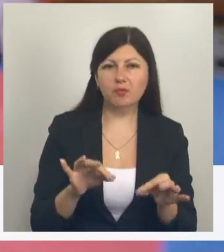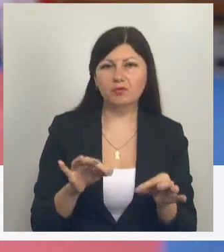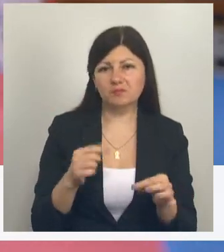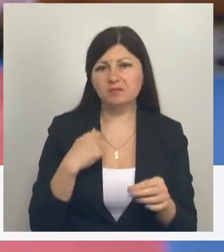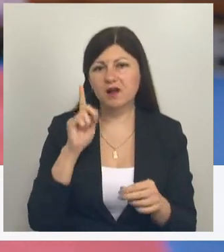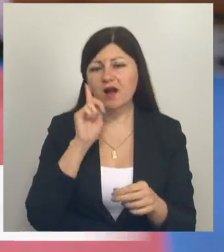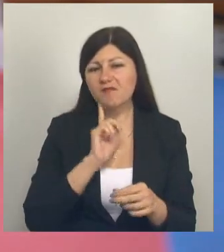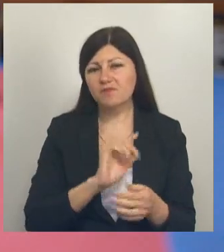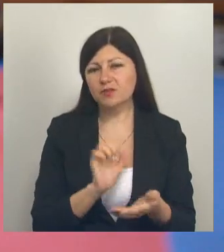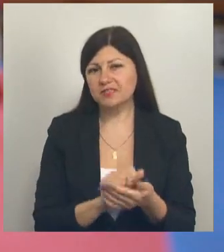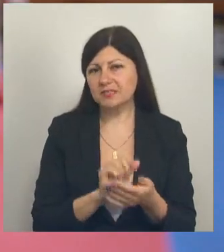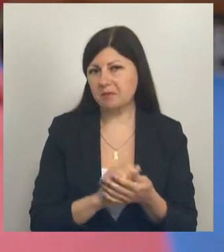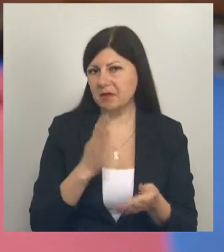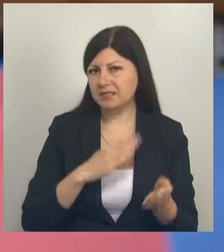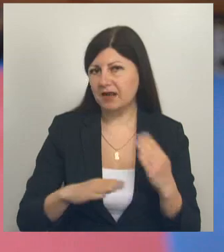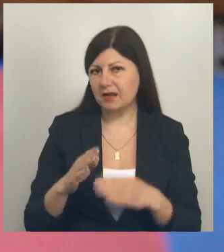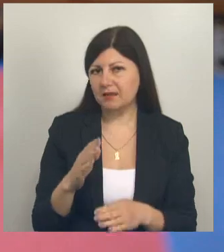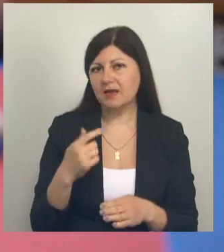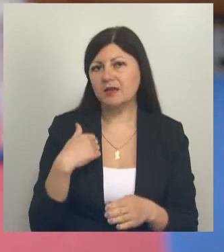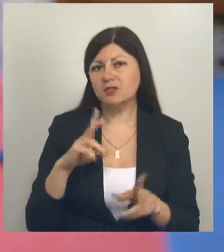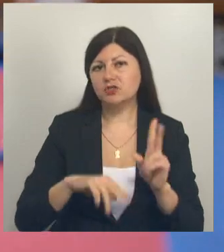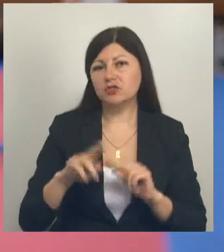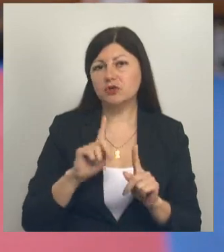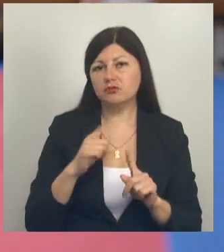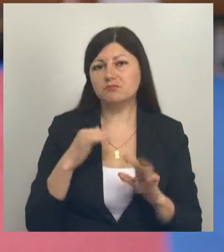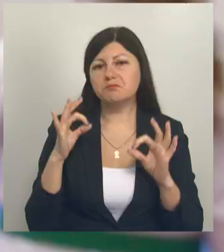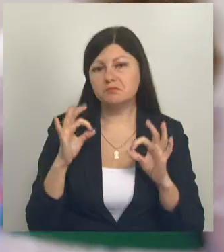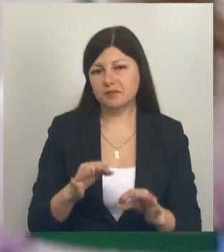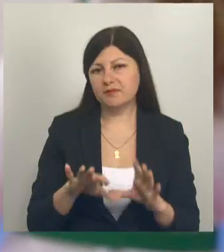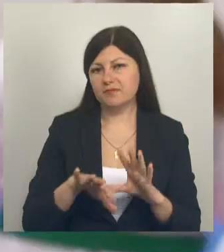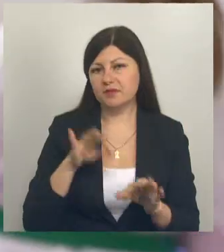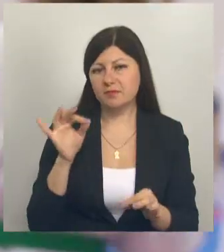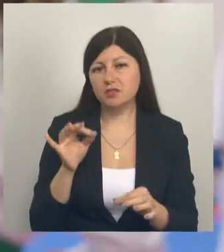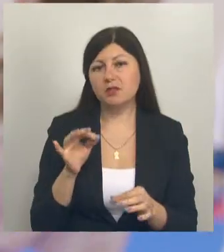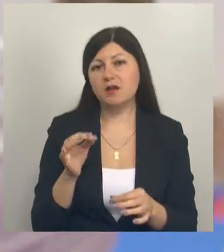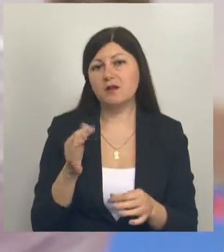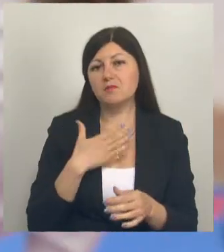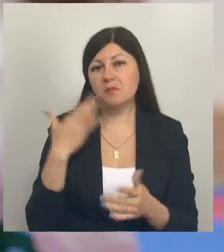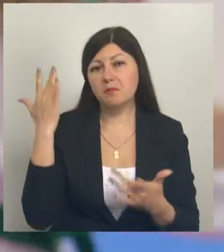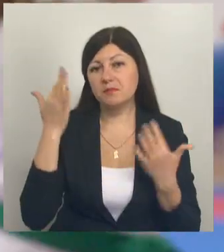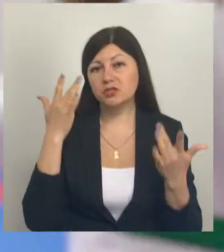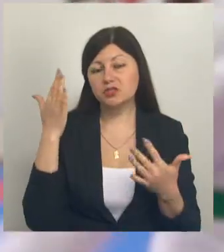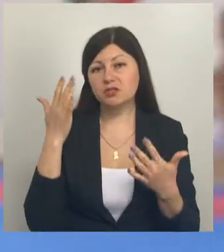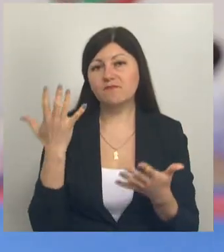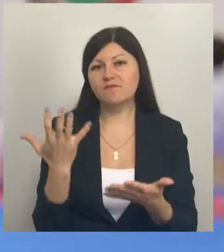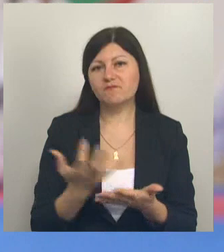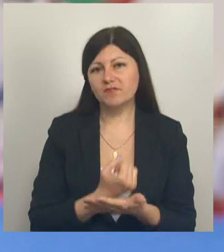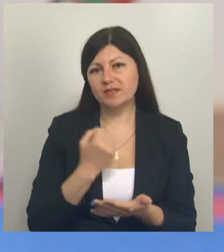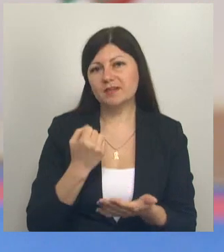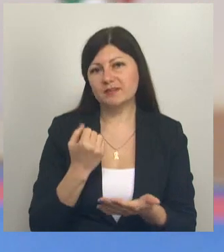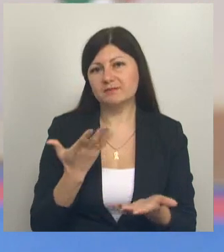комфортно заниматься каратэ. Я считаю, что я правильно пошла. У меня мечта – выиграть